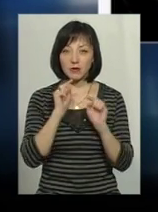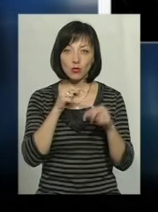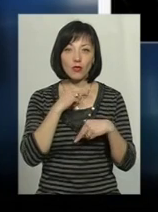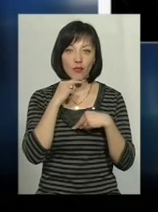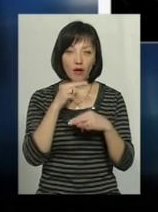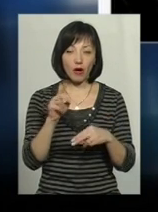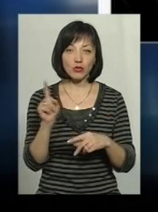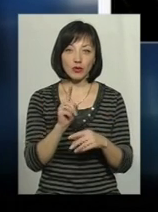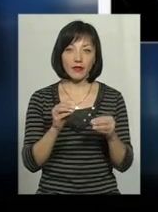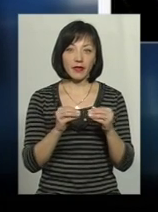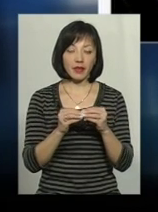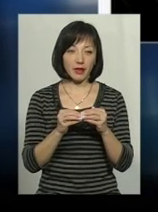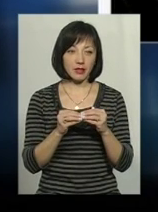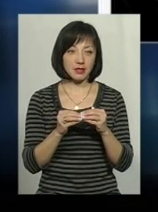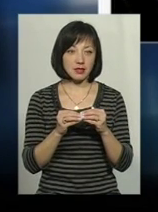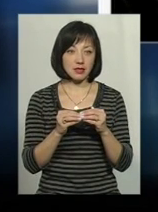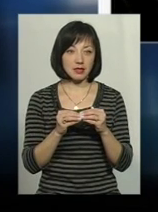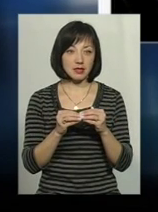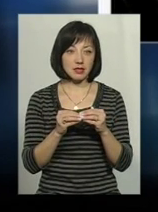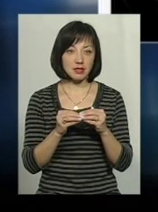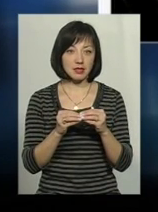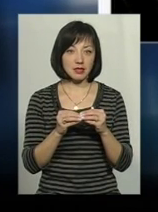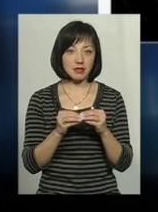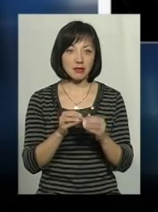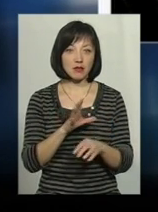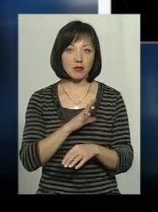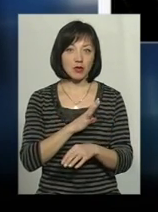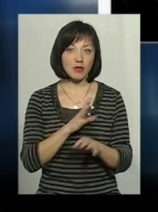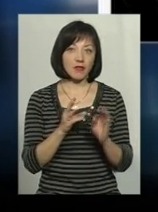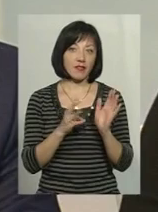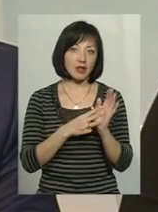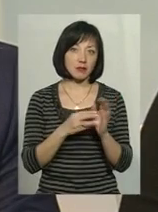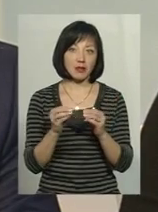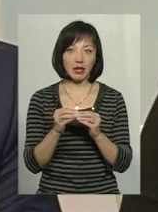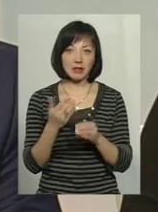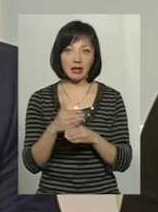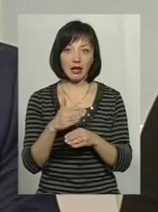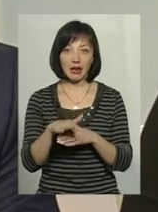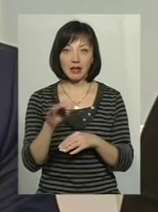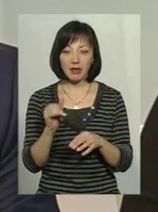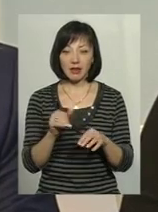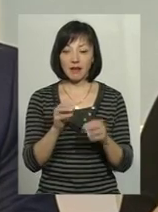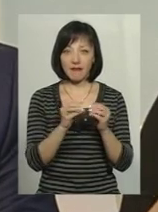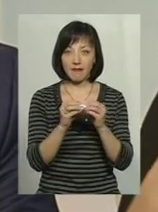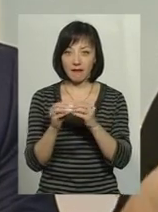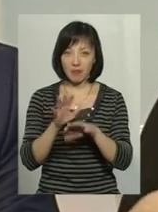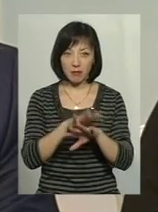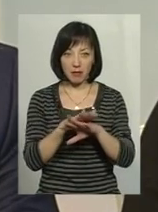увагу на те, що в 10 кредитів було, всі одні і ті ж самі банки,